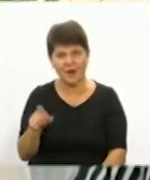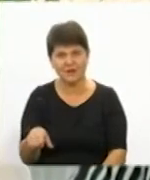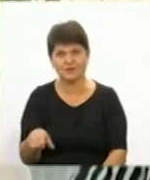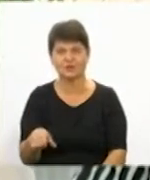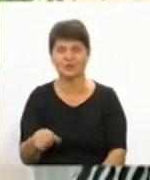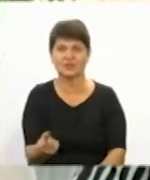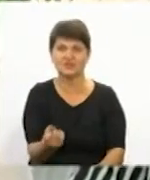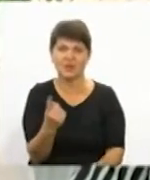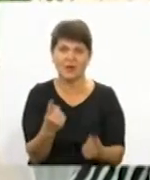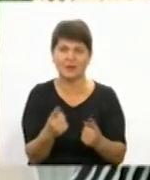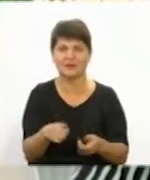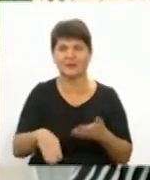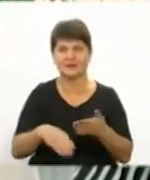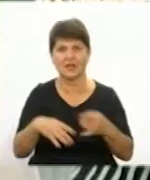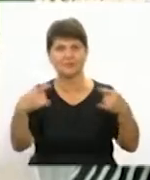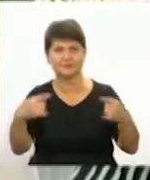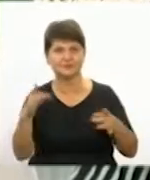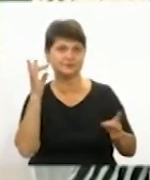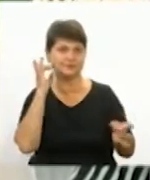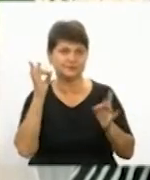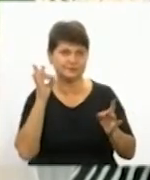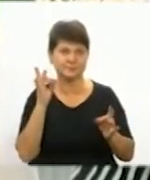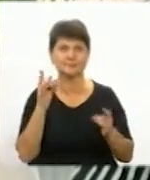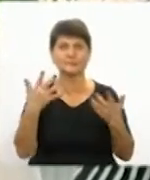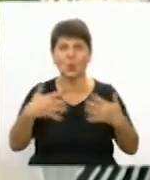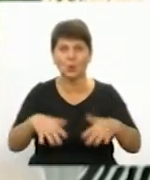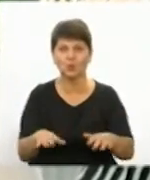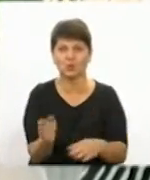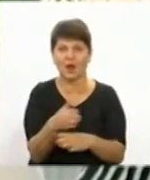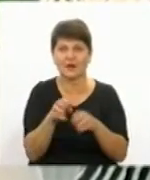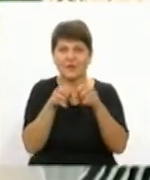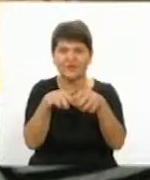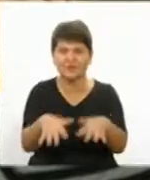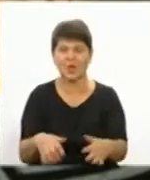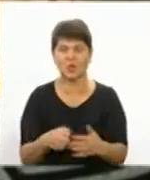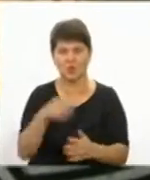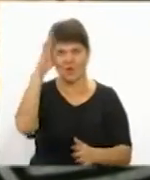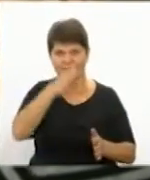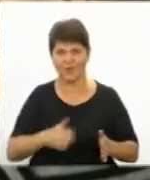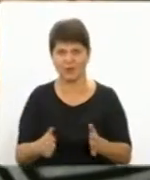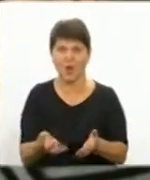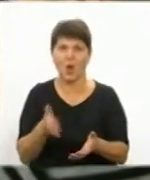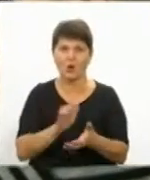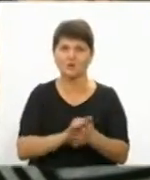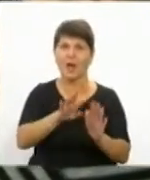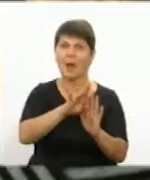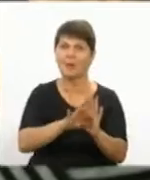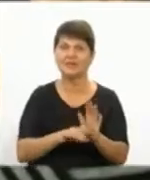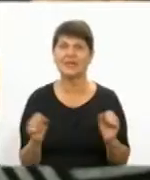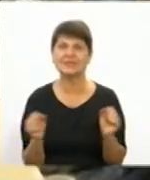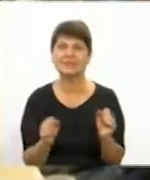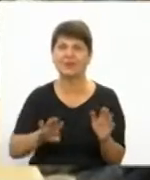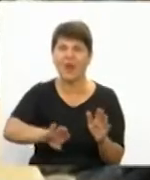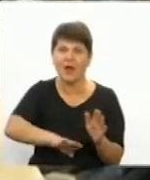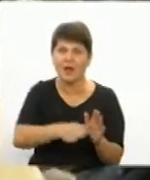джерел, засобів масової інформації. Вже зарибок випускається до водойми. Ознайомитися з переліком зимувальних ям